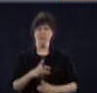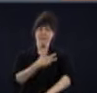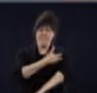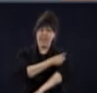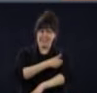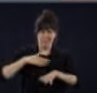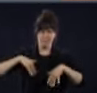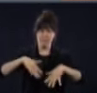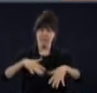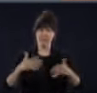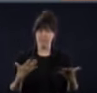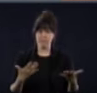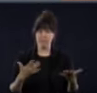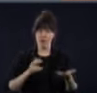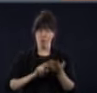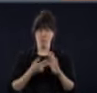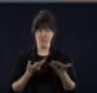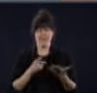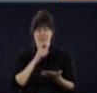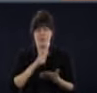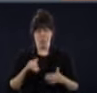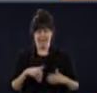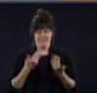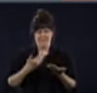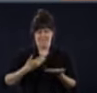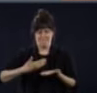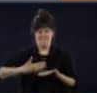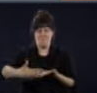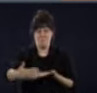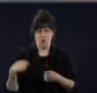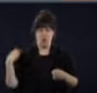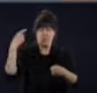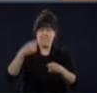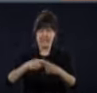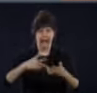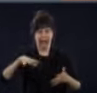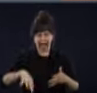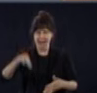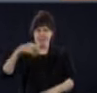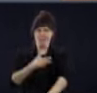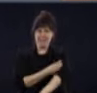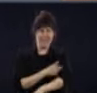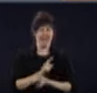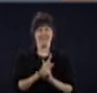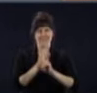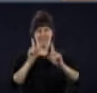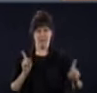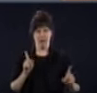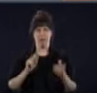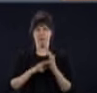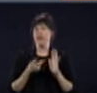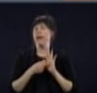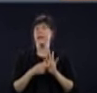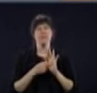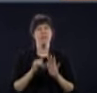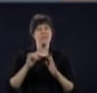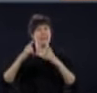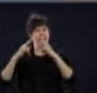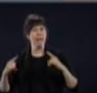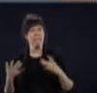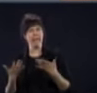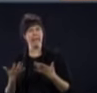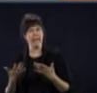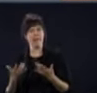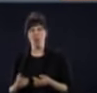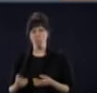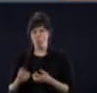de faire du camping, si on voudrait dire, par exemple, en n'étant pas plusieurs familles rassemblées autour du même feu. Il va falloir le refaire